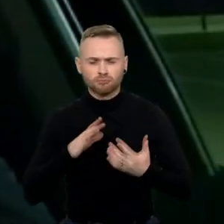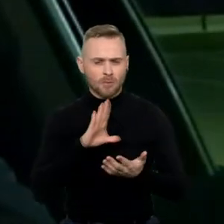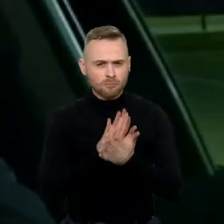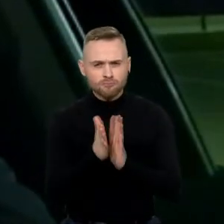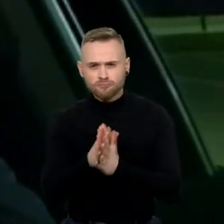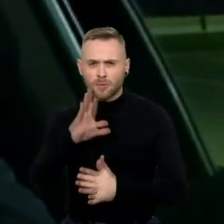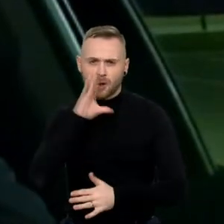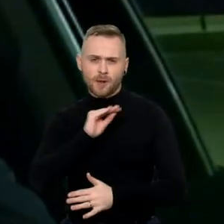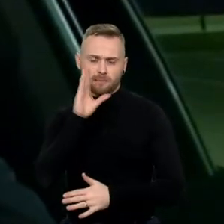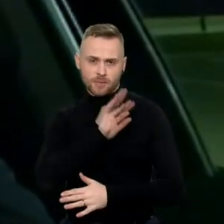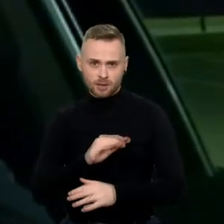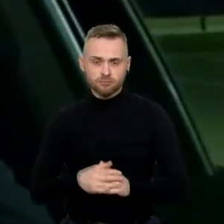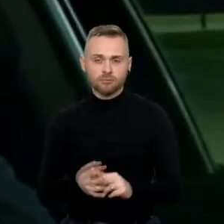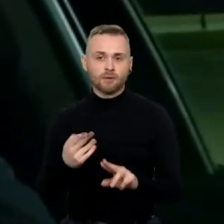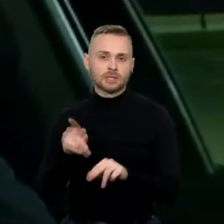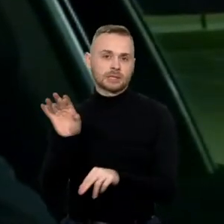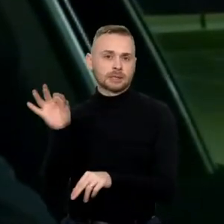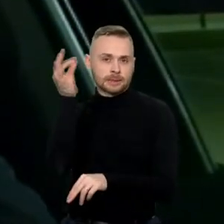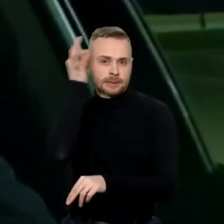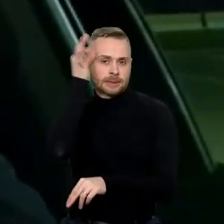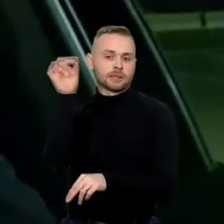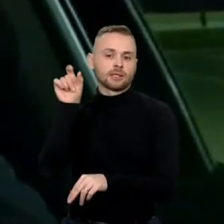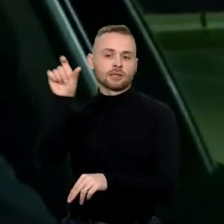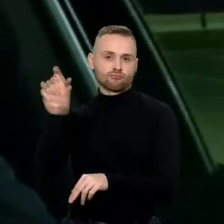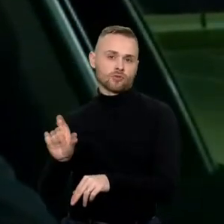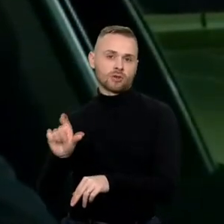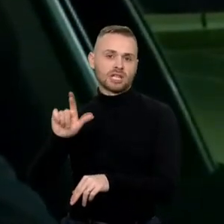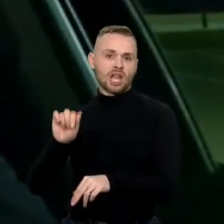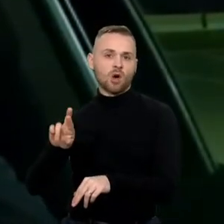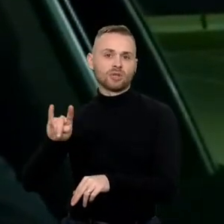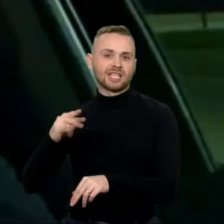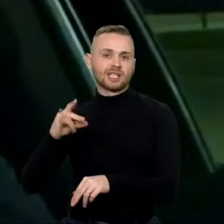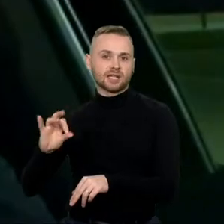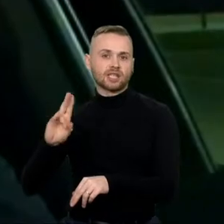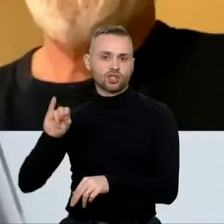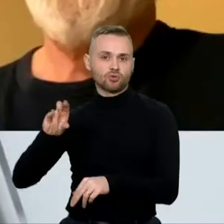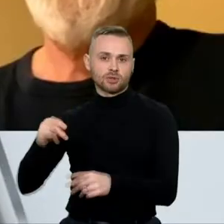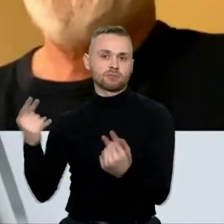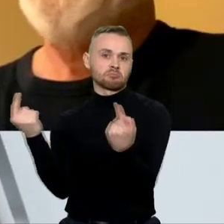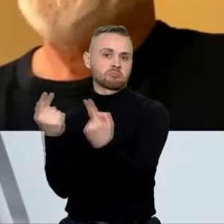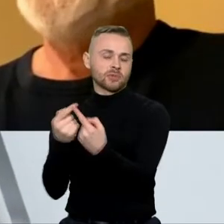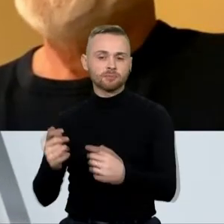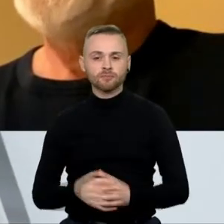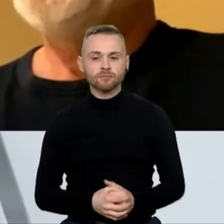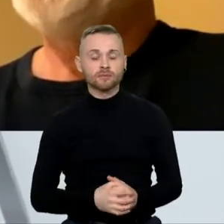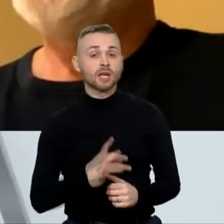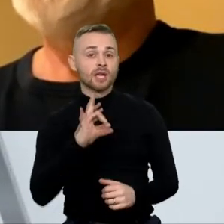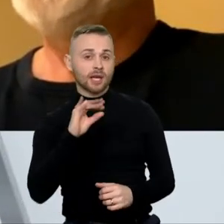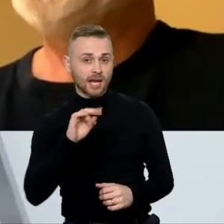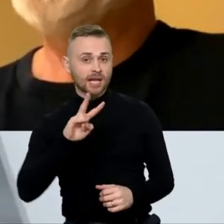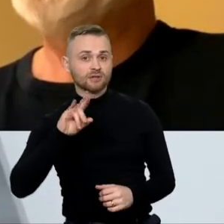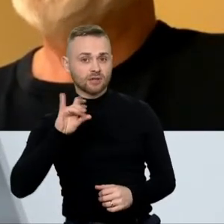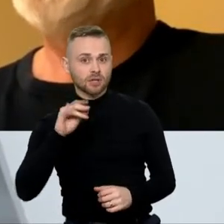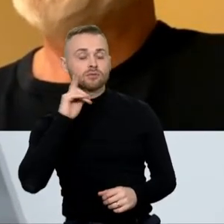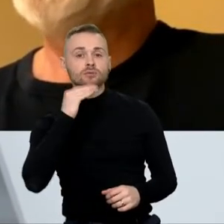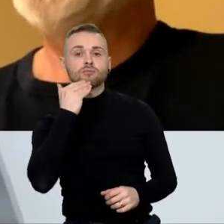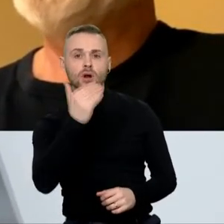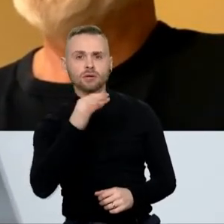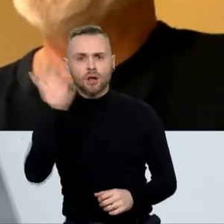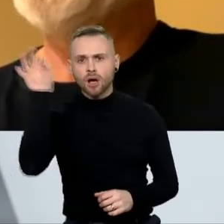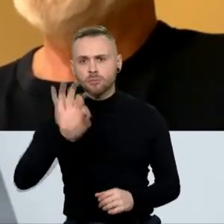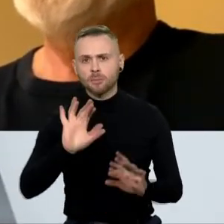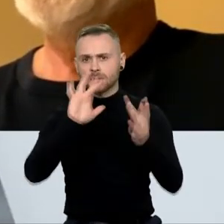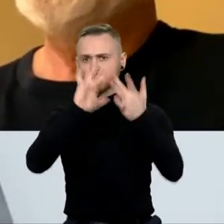pareigūnas šiai vietoj, tai aš manyčiau, kad Laurinas Kašiūnas puikiai tytų. Taip, ponio Gentvilui, pastaruoju metu viešo ir dvej nekarto, mes matėm